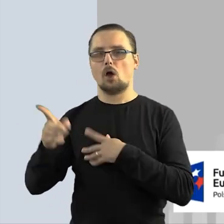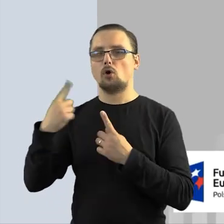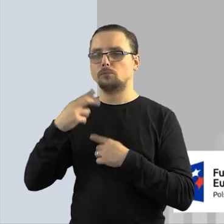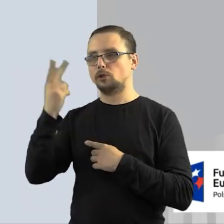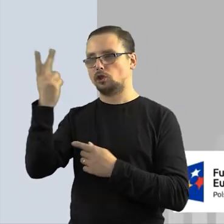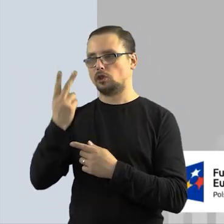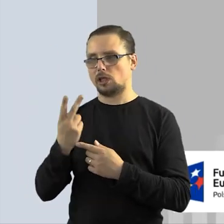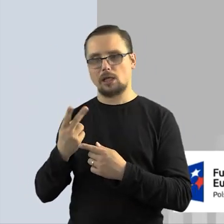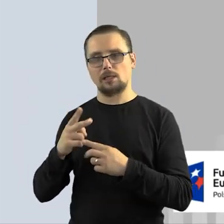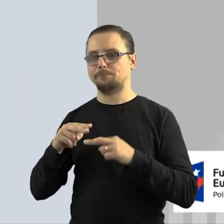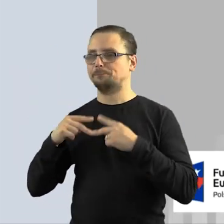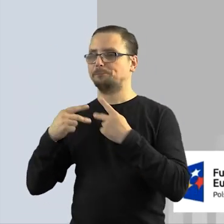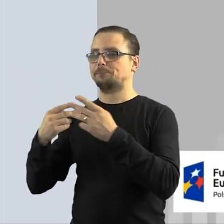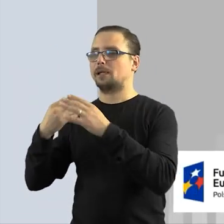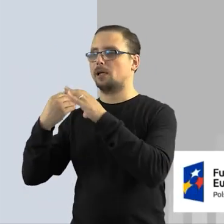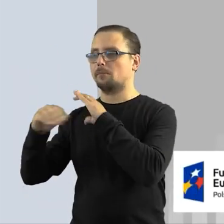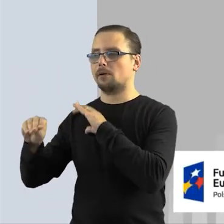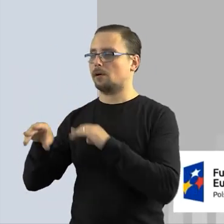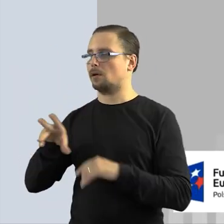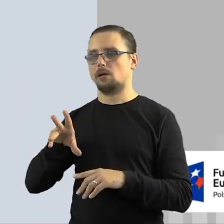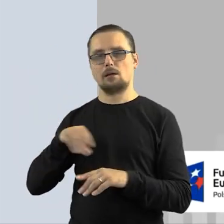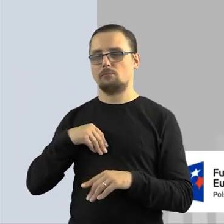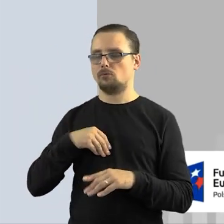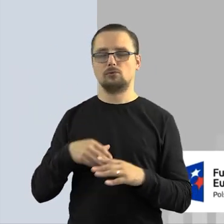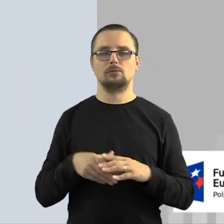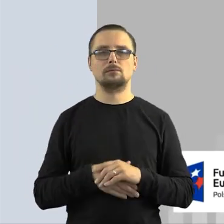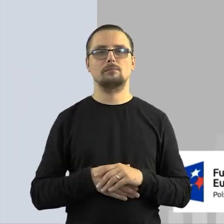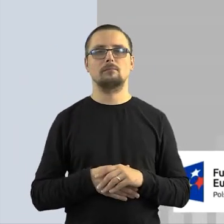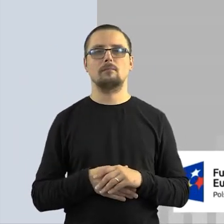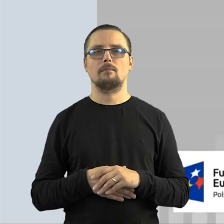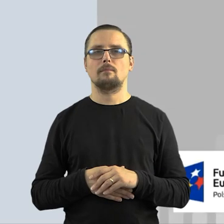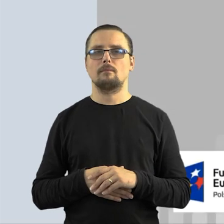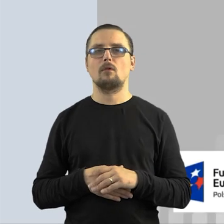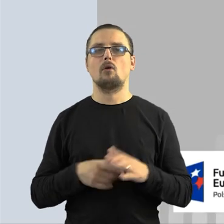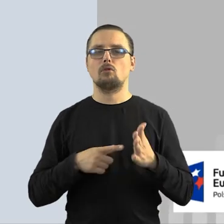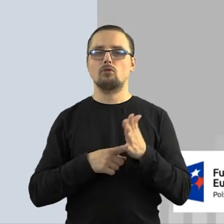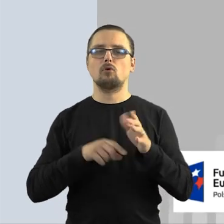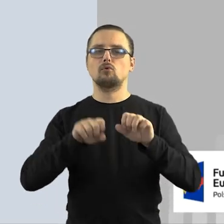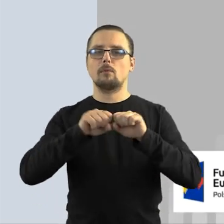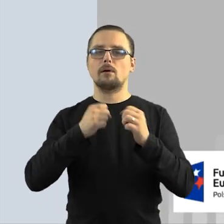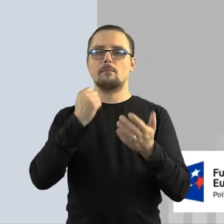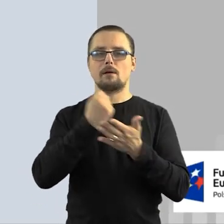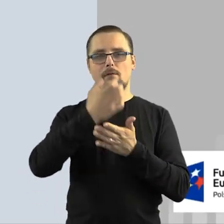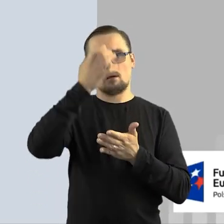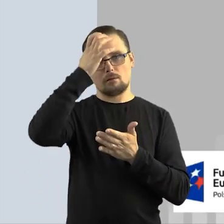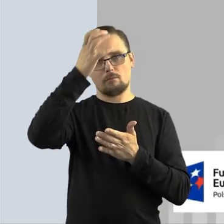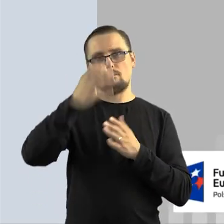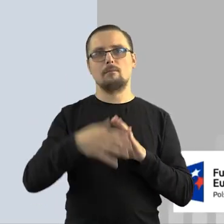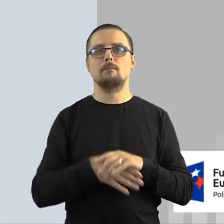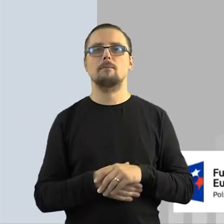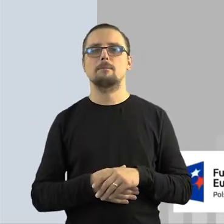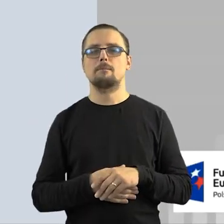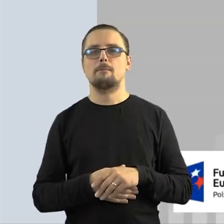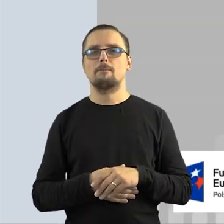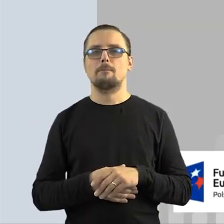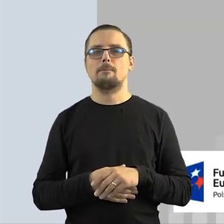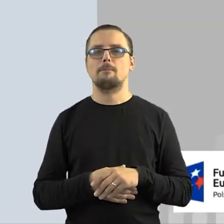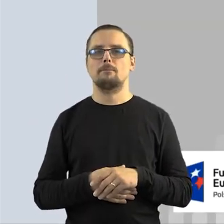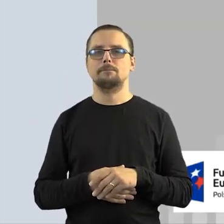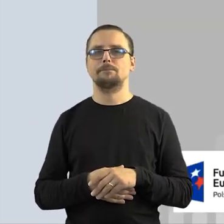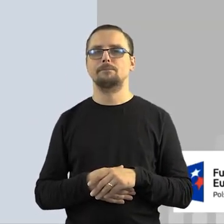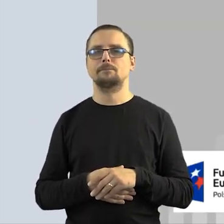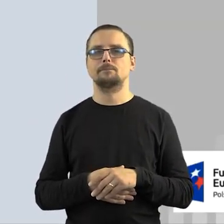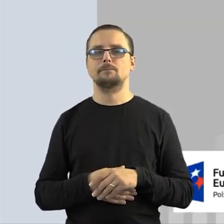jak mówię, on nie obowiązuje na poziomie instytucja czytelnik, więc tutaj taka działalność niestety formalnie jest